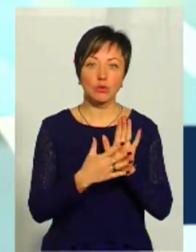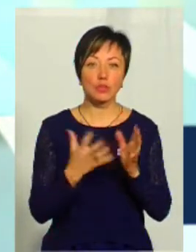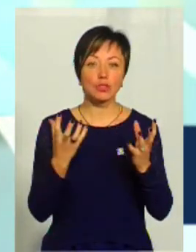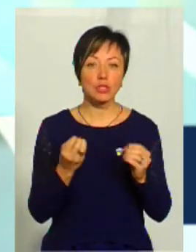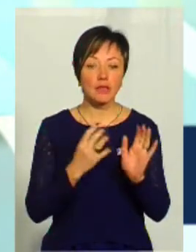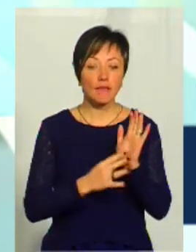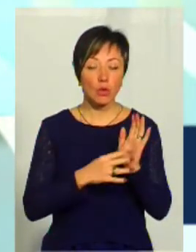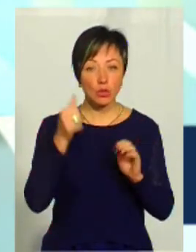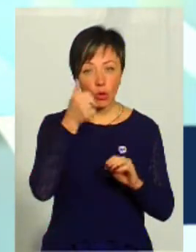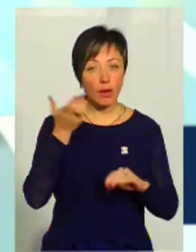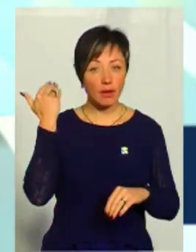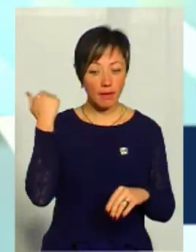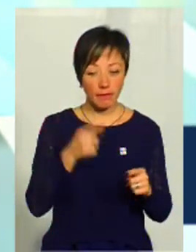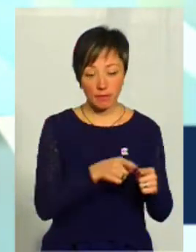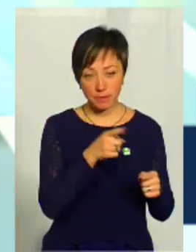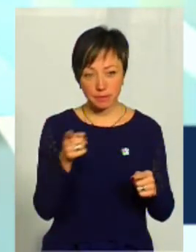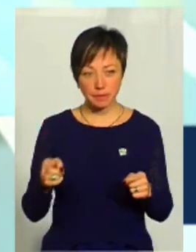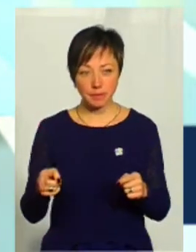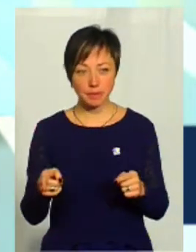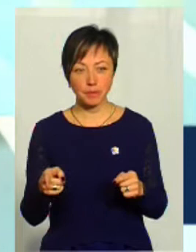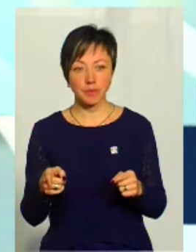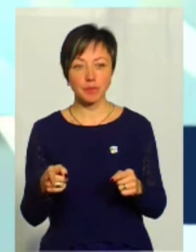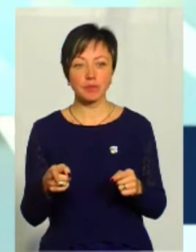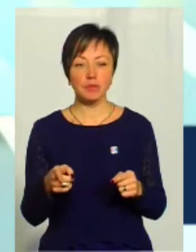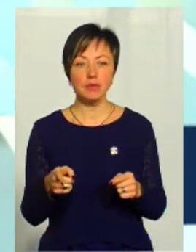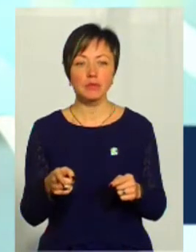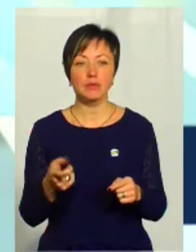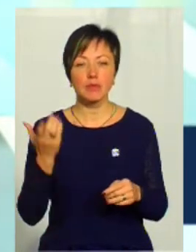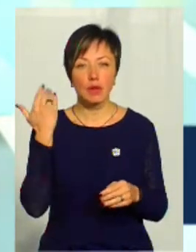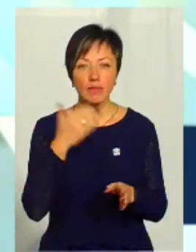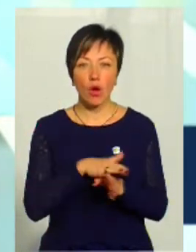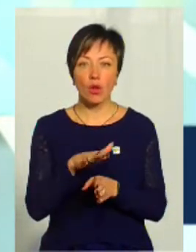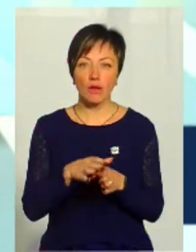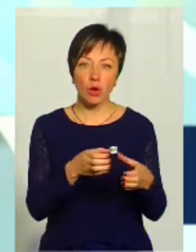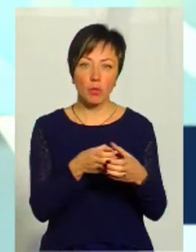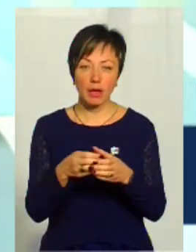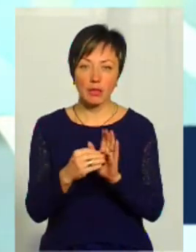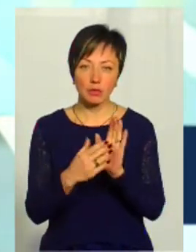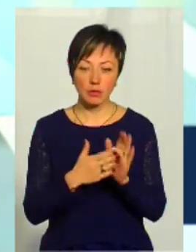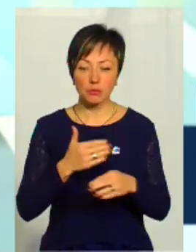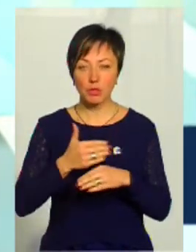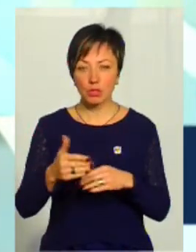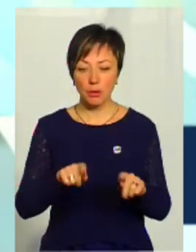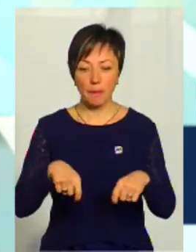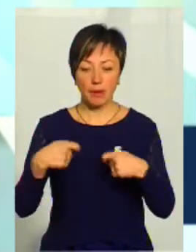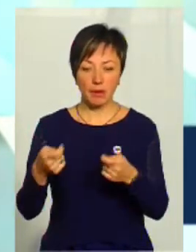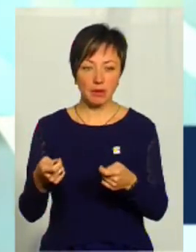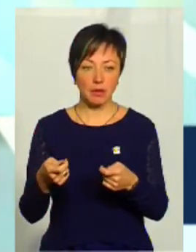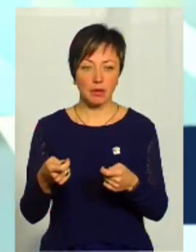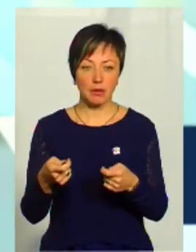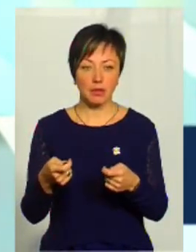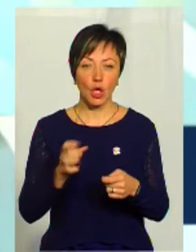ще реєструвалися з 90-х років, ще й колись виконавчі комітети їх реєстрували, пізніше передали вже